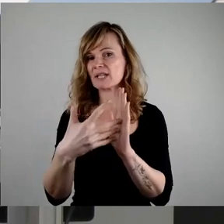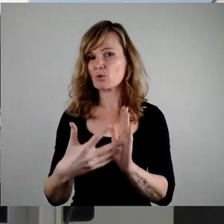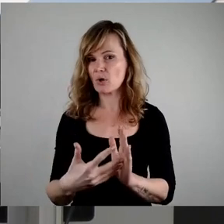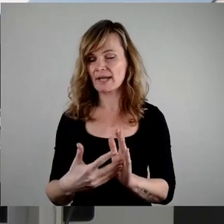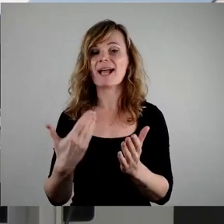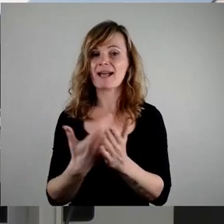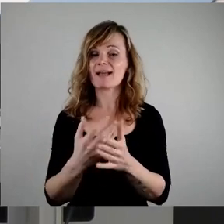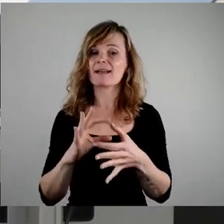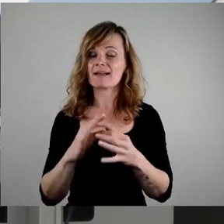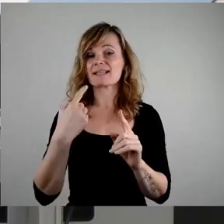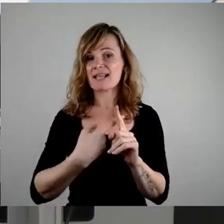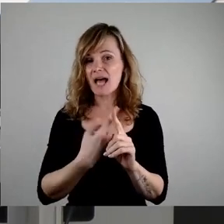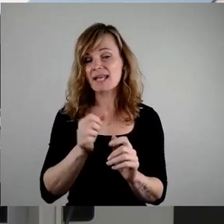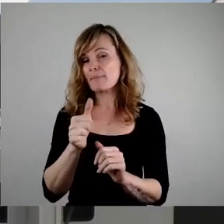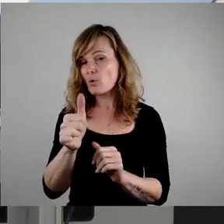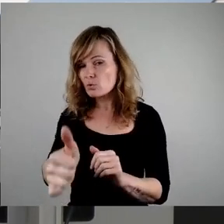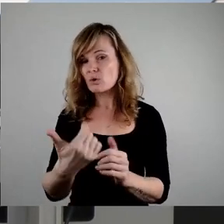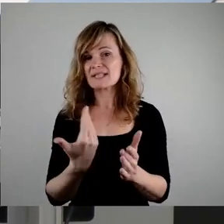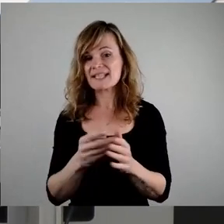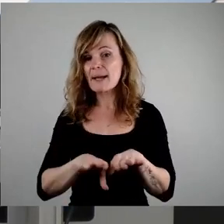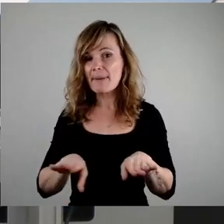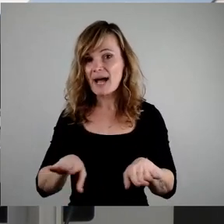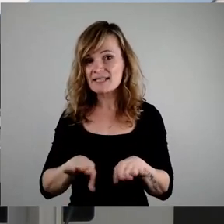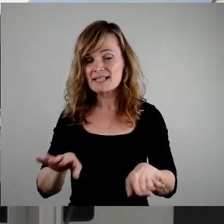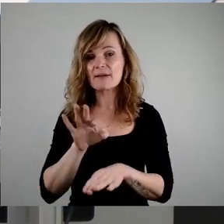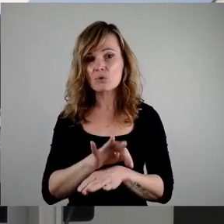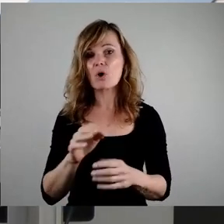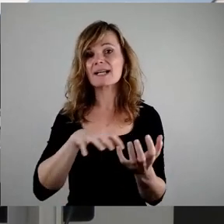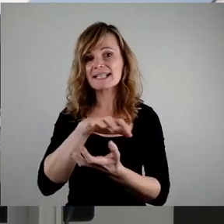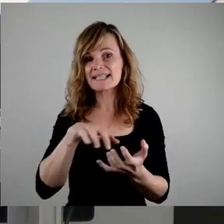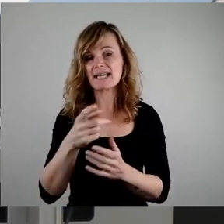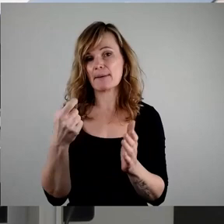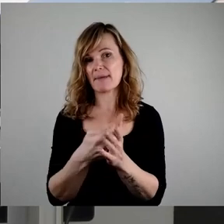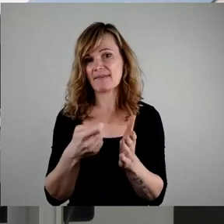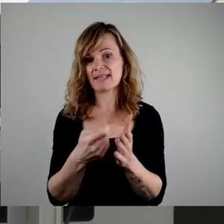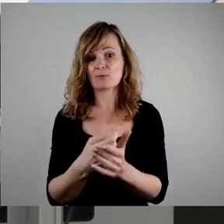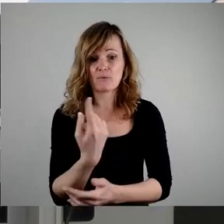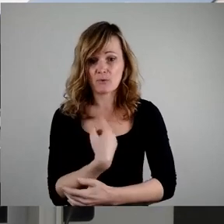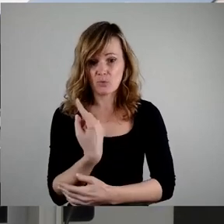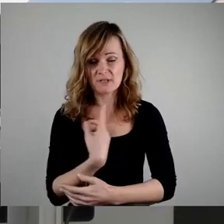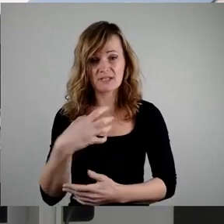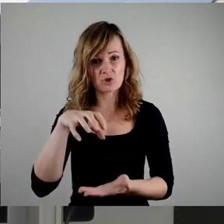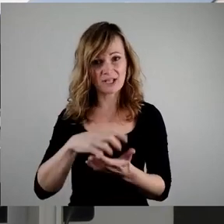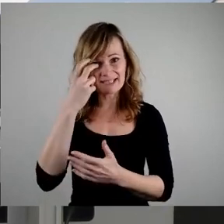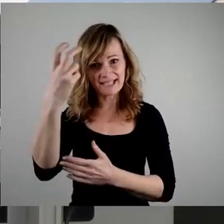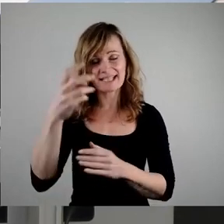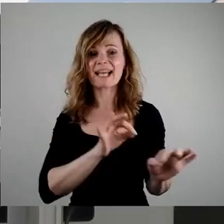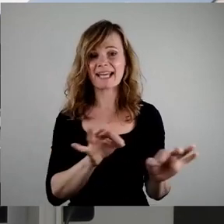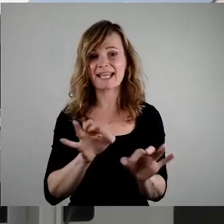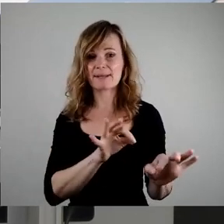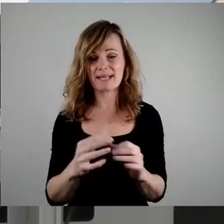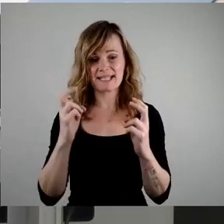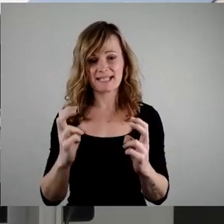Zahlen und Prognosen als Basis zur Krisenbewertung, den Stadträten regelmäßig in jeder regulären Sitzung und im Ausschuss